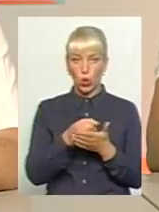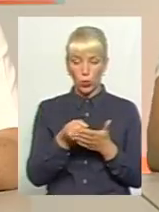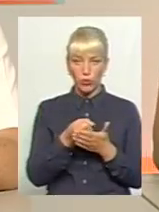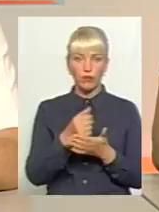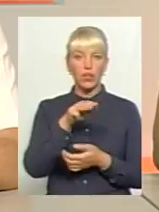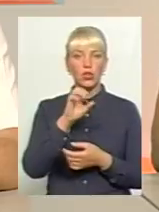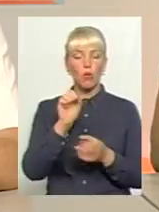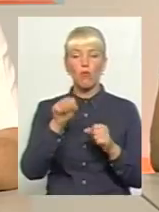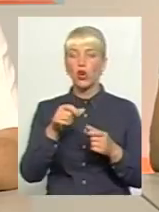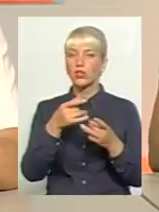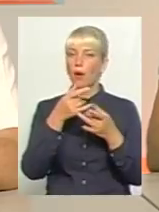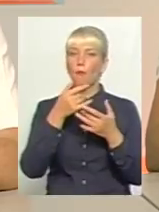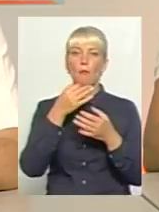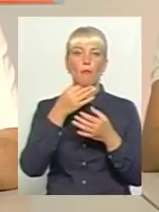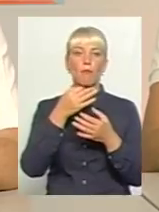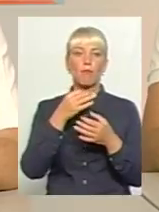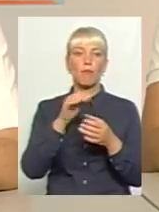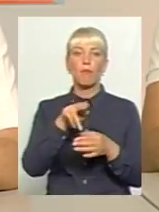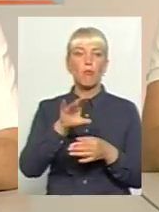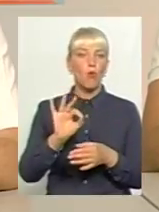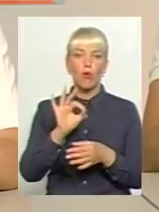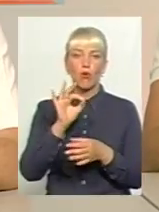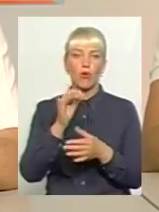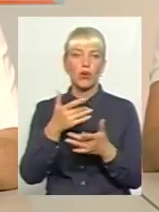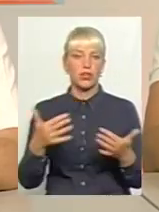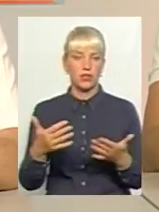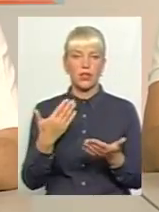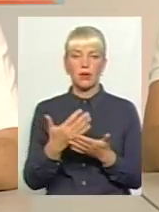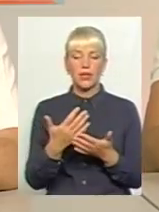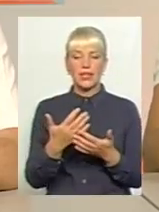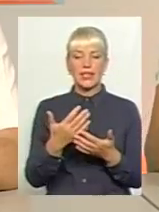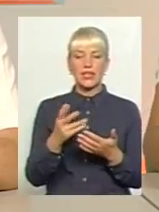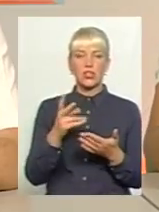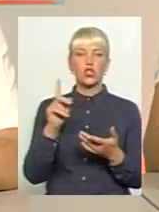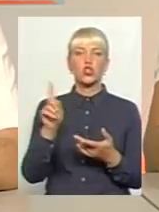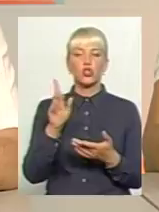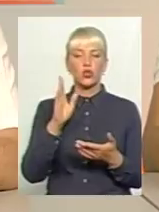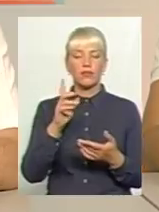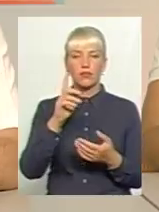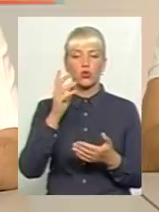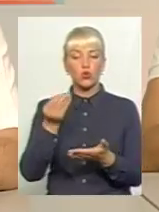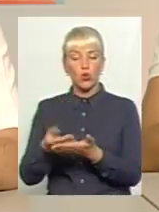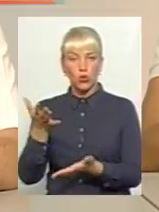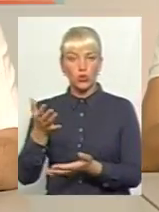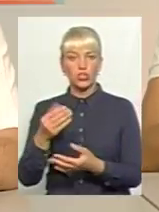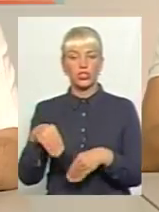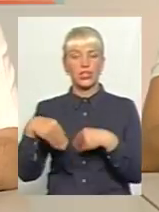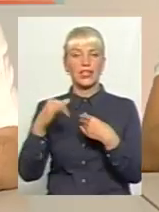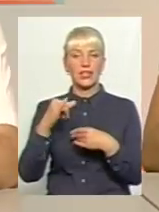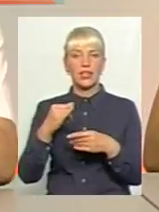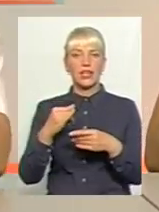-різному. Тобто, лобіювати якусь незрозумілу річ, яка стоїть дорожчі і приносить шкоду людям,